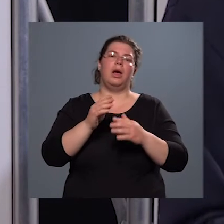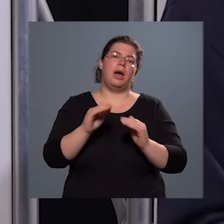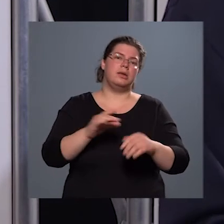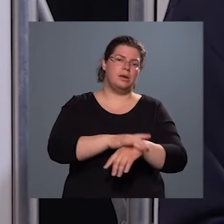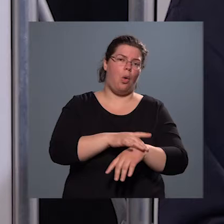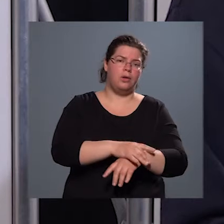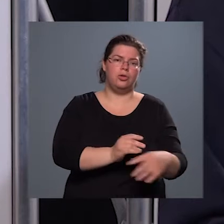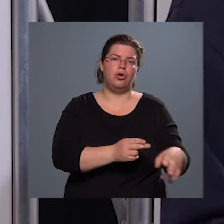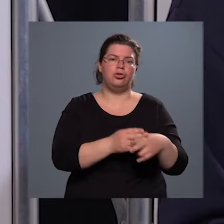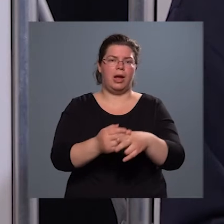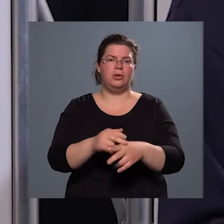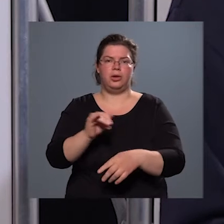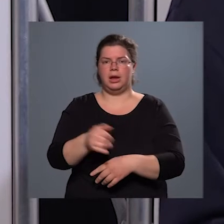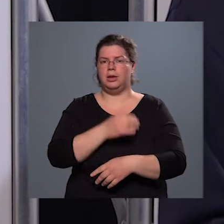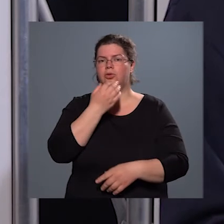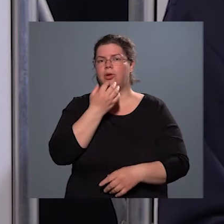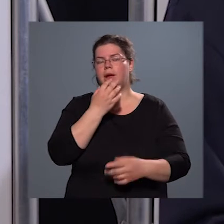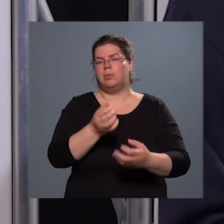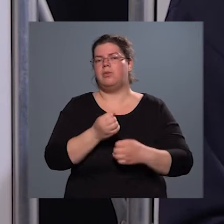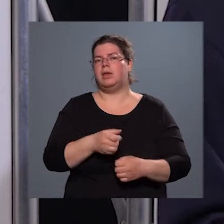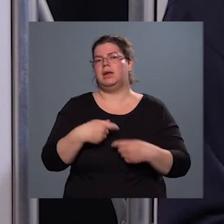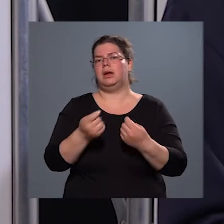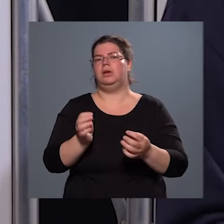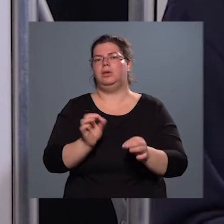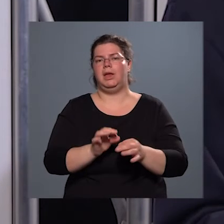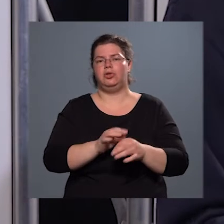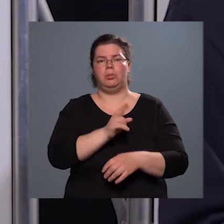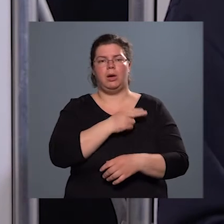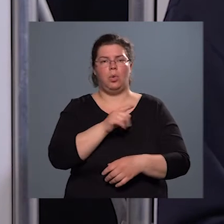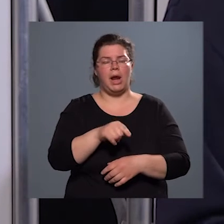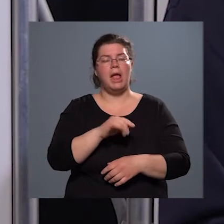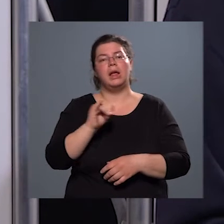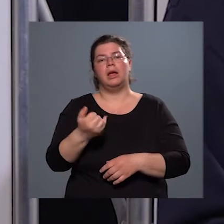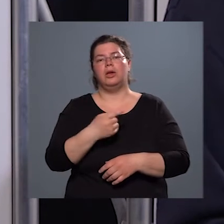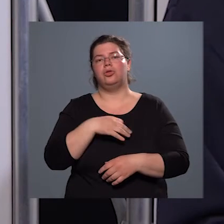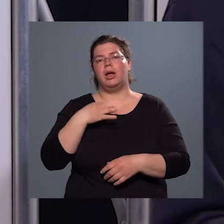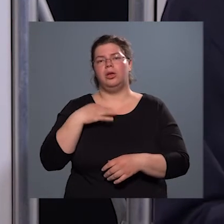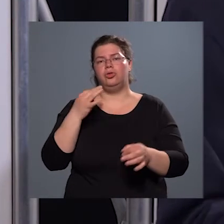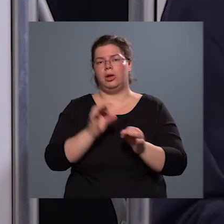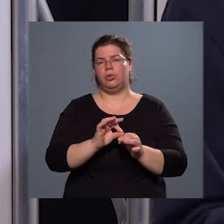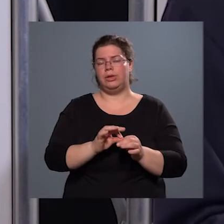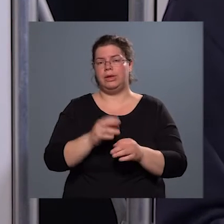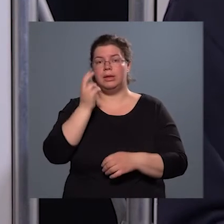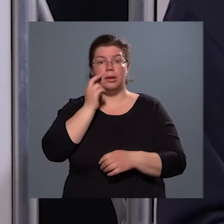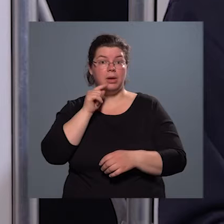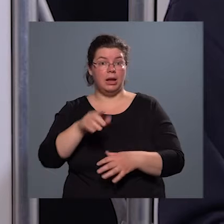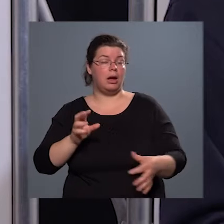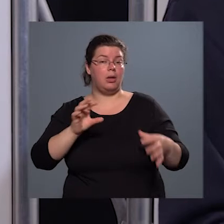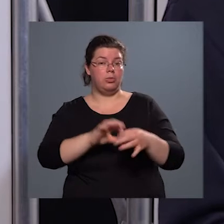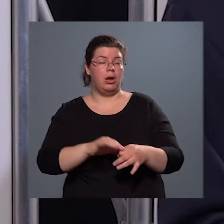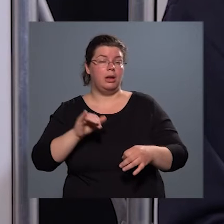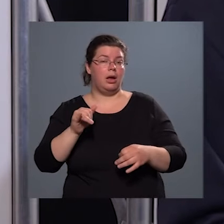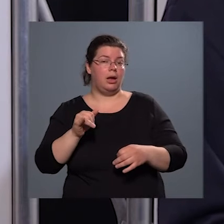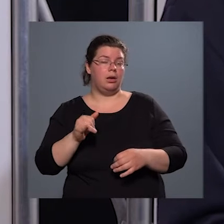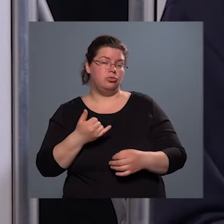segítségét is igénybe veszik, adott esetben kórházak és egészségügyi intézmények. És ennek kapcsán általában is